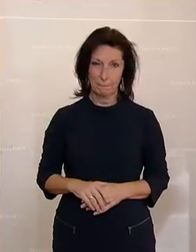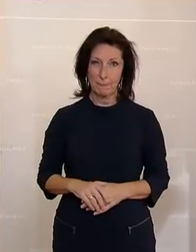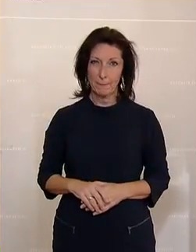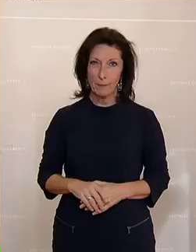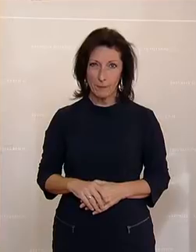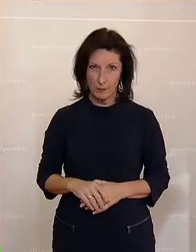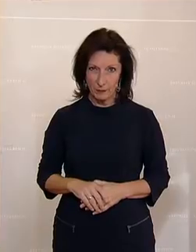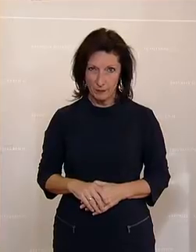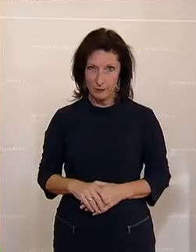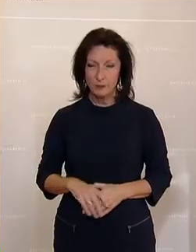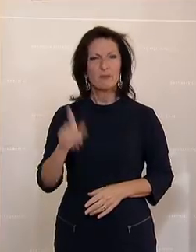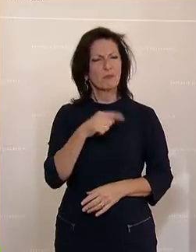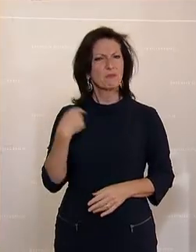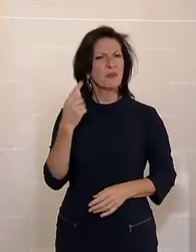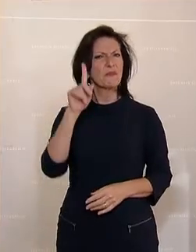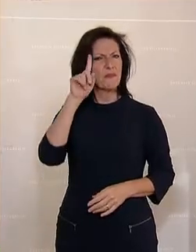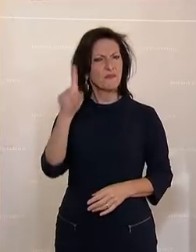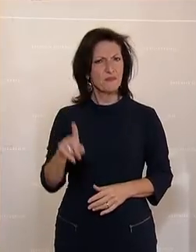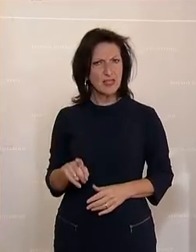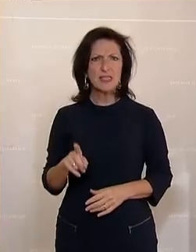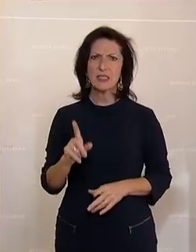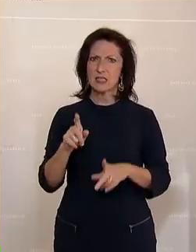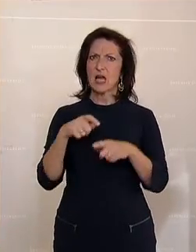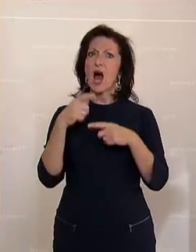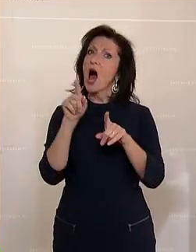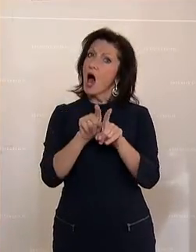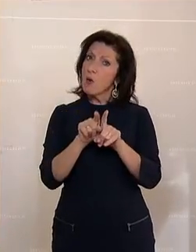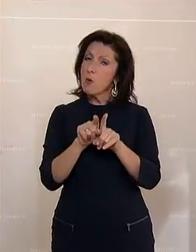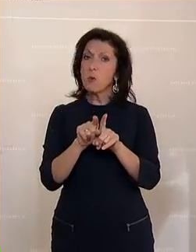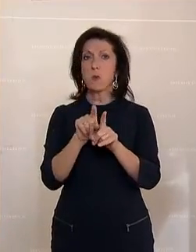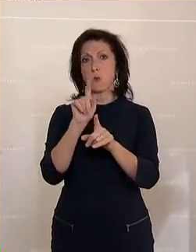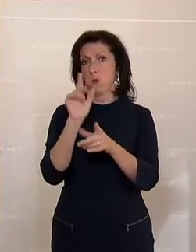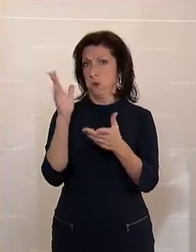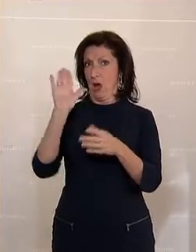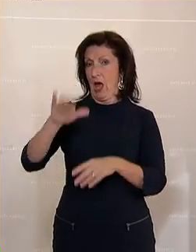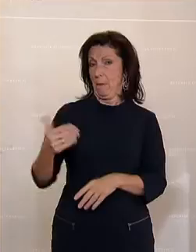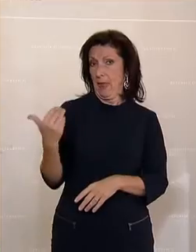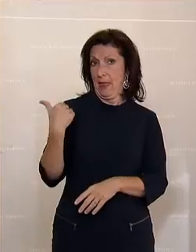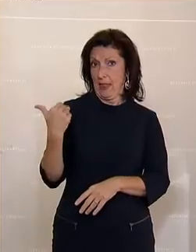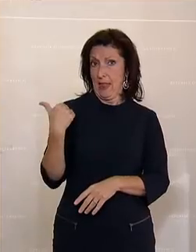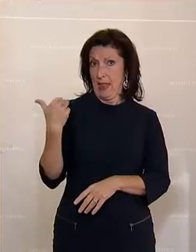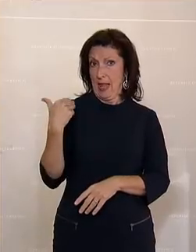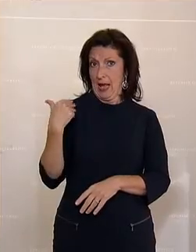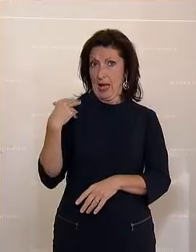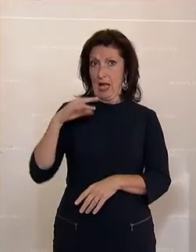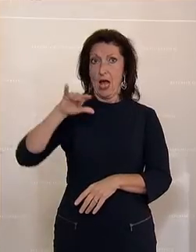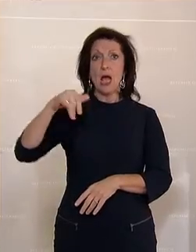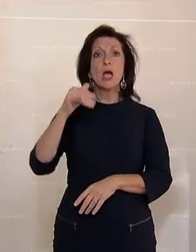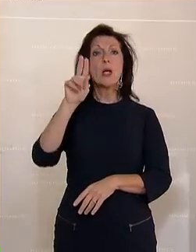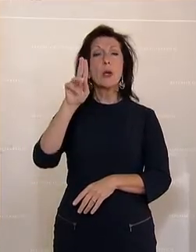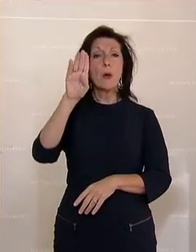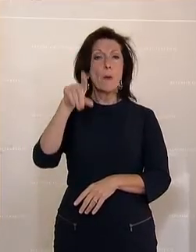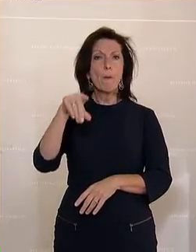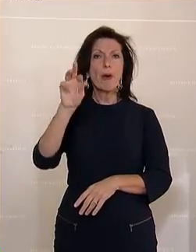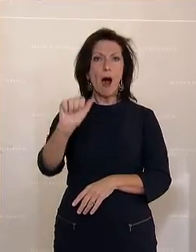wissen, liegt aber auch mehrere Kreditpunkte seit dem letzten UPR-Bericht der Vereinten